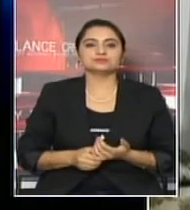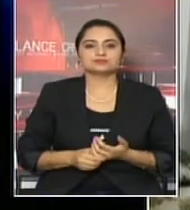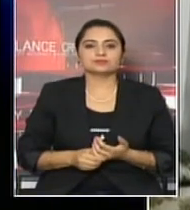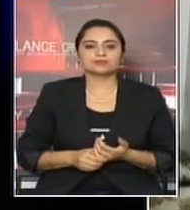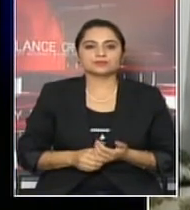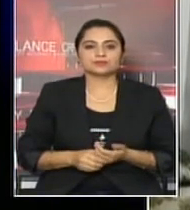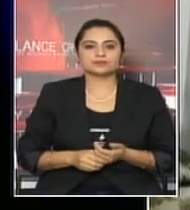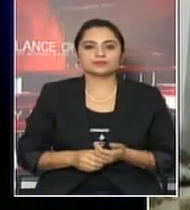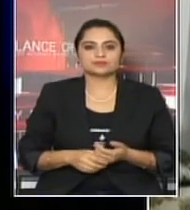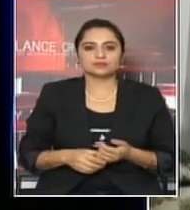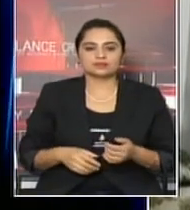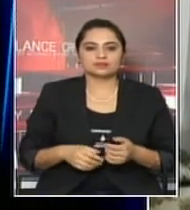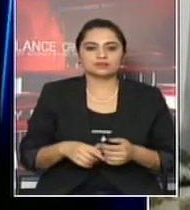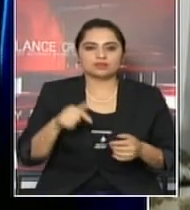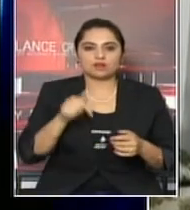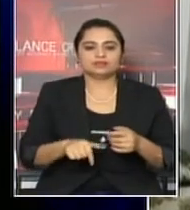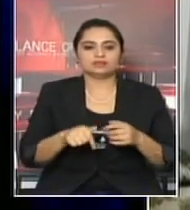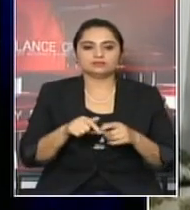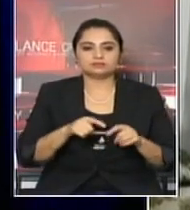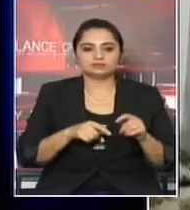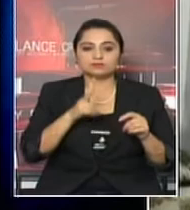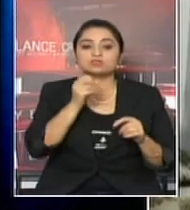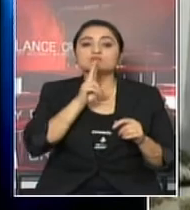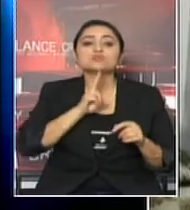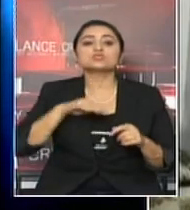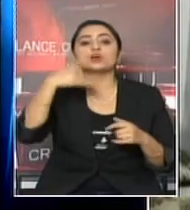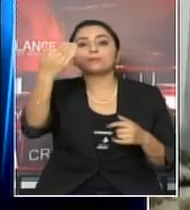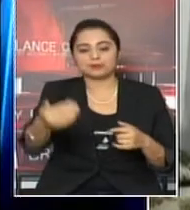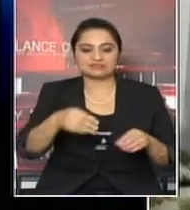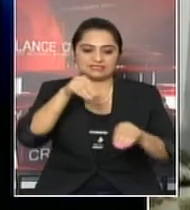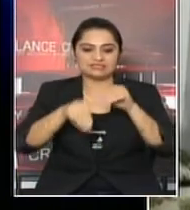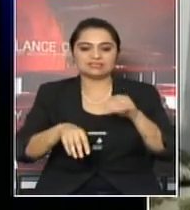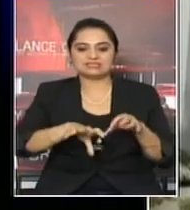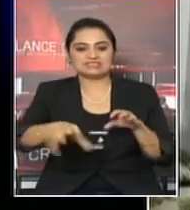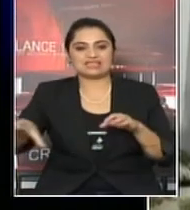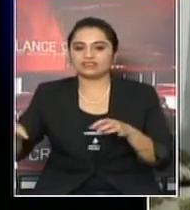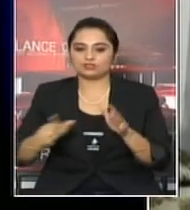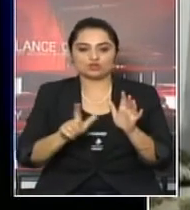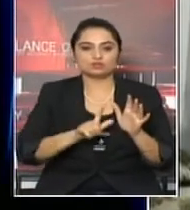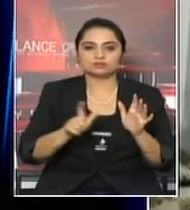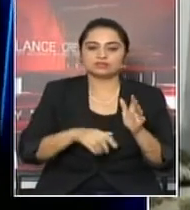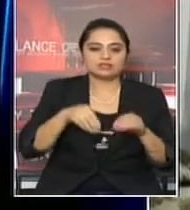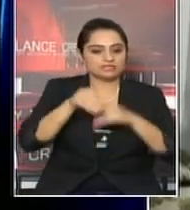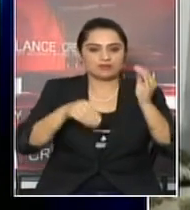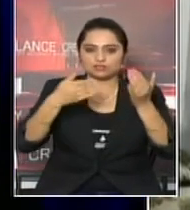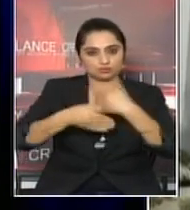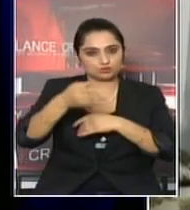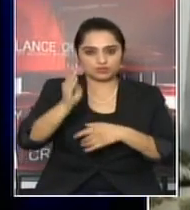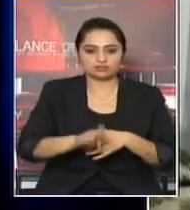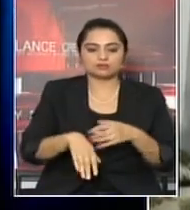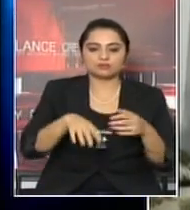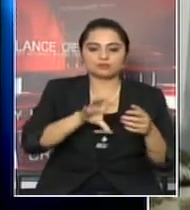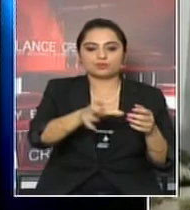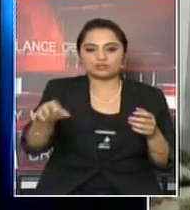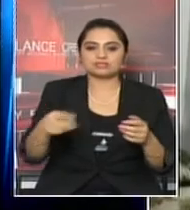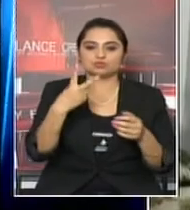हाजूर स्वभाभीत मा अईले जुन 20 बर्श वसी इस्थानिय तअप निर्वाचन उनक गईराये कोछा रव पर्देस